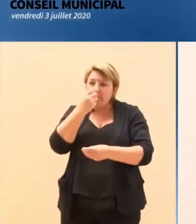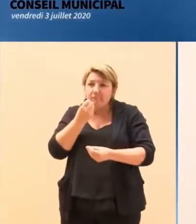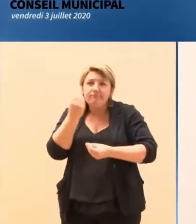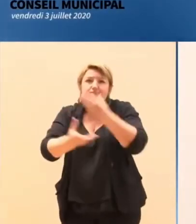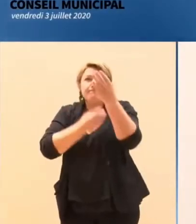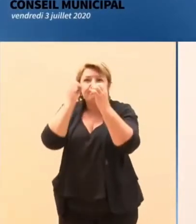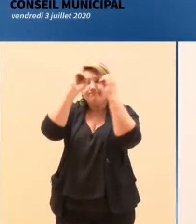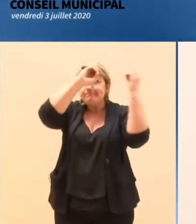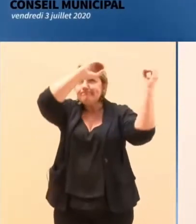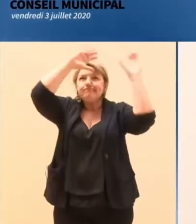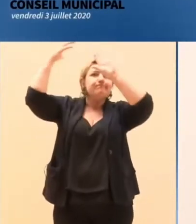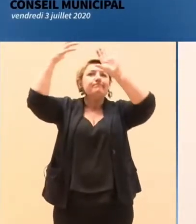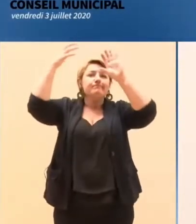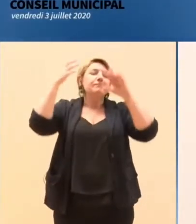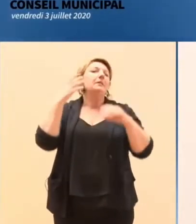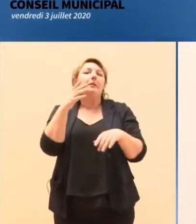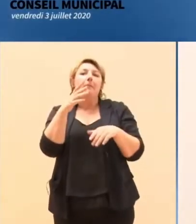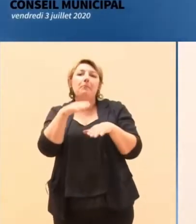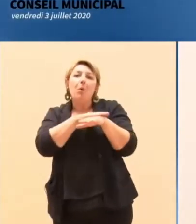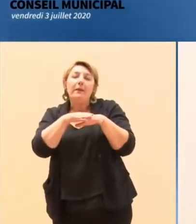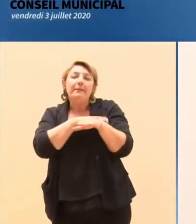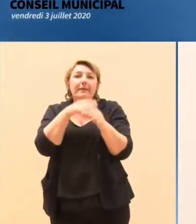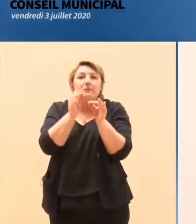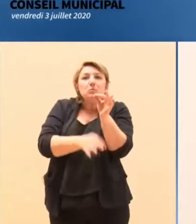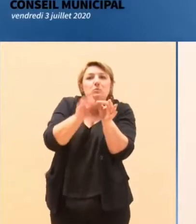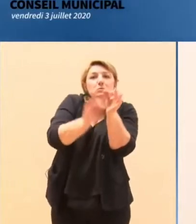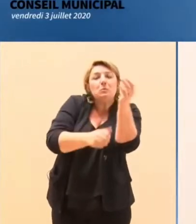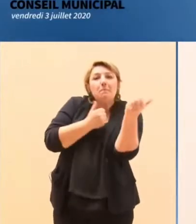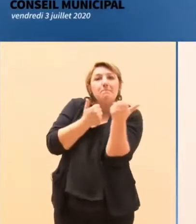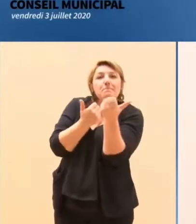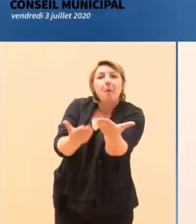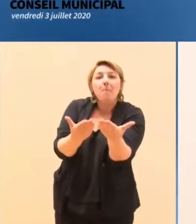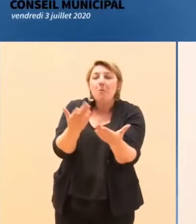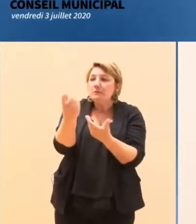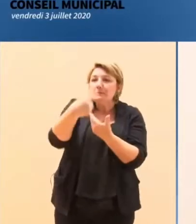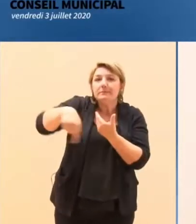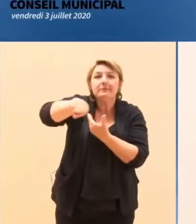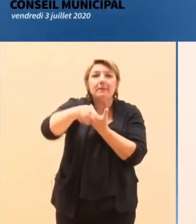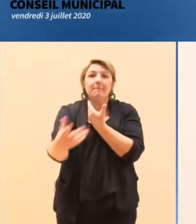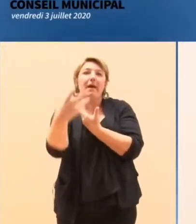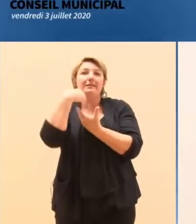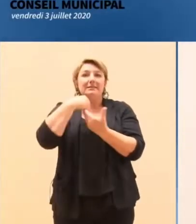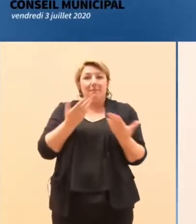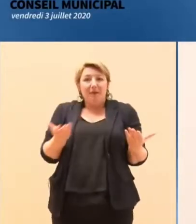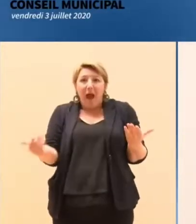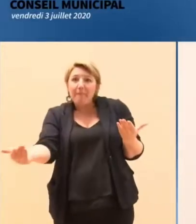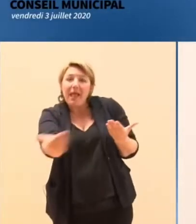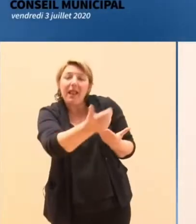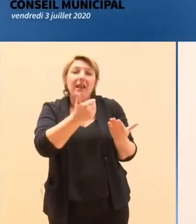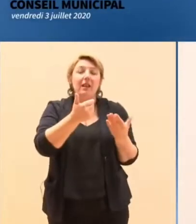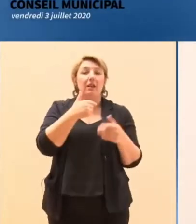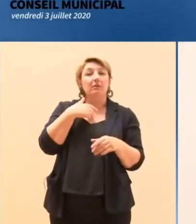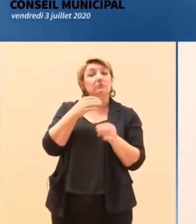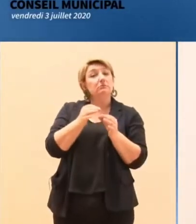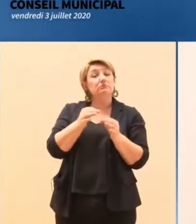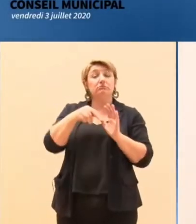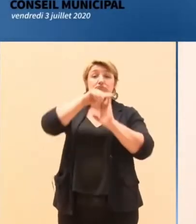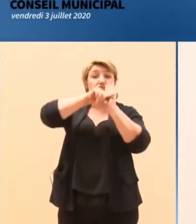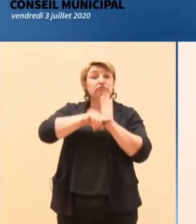proposer des choix de politique, les appeler à y participer, soutenir des mesures qui sont prises et qui vont